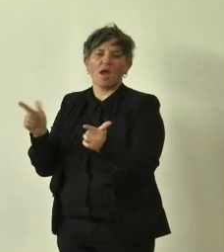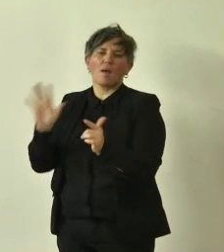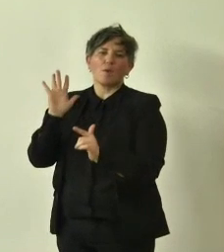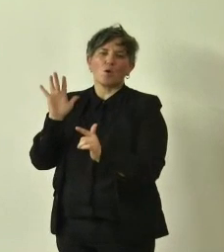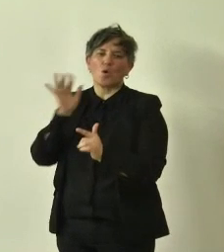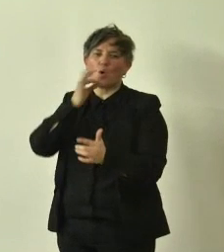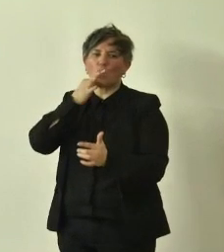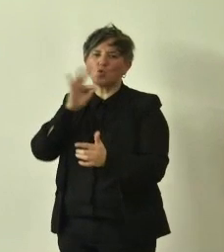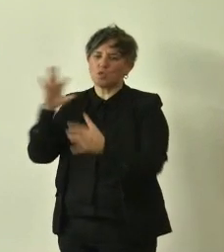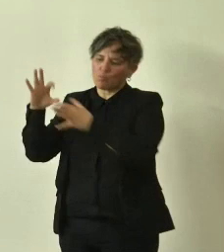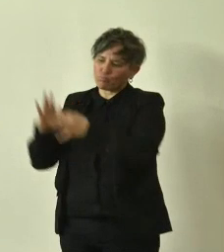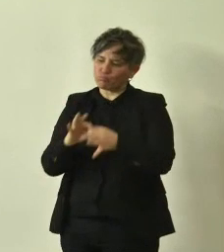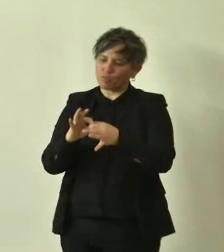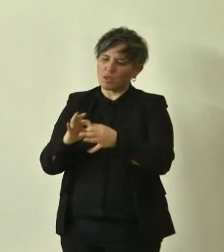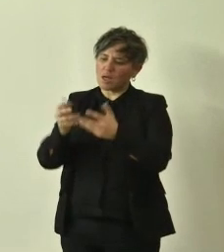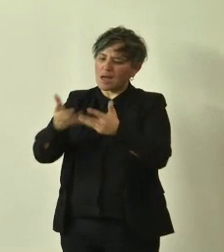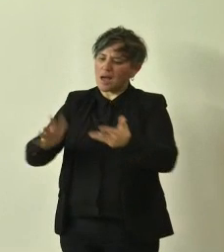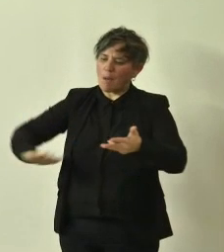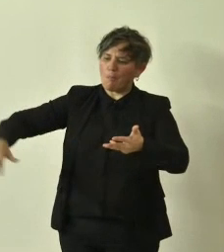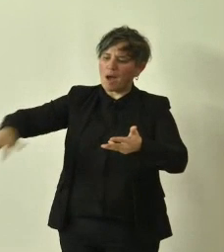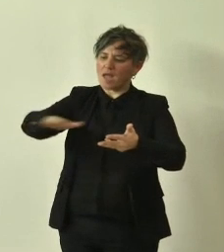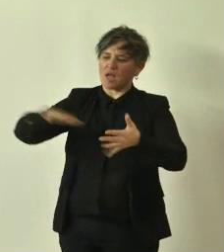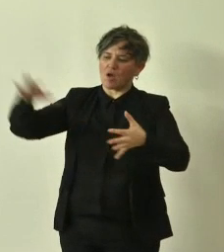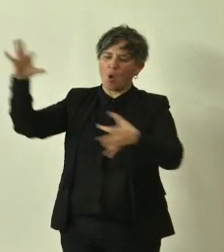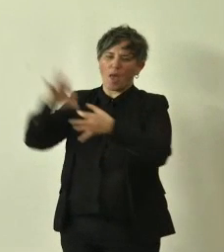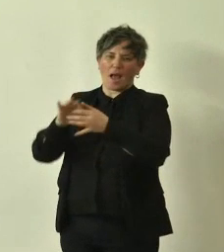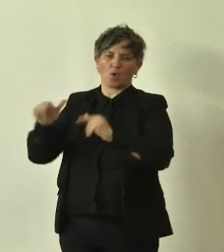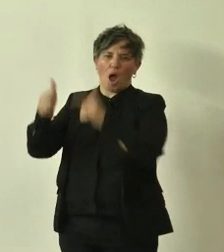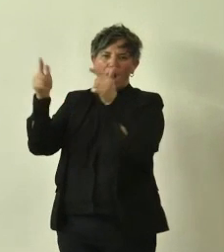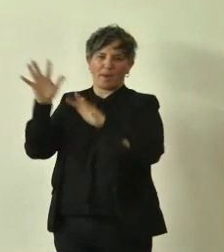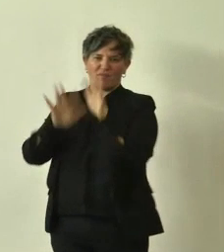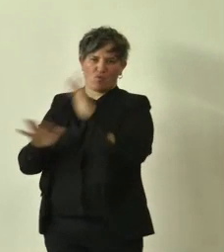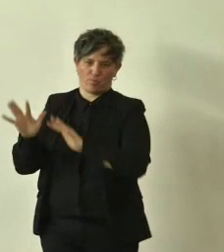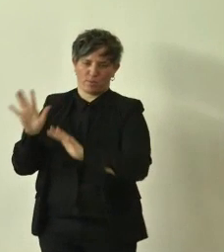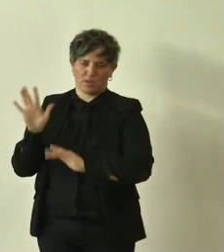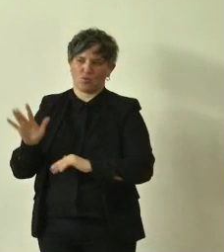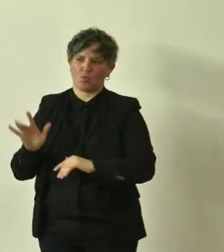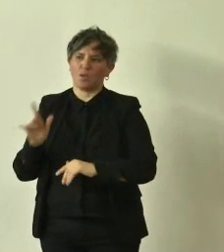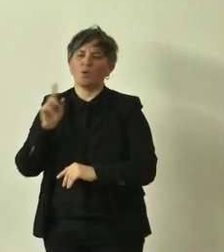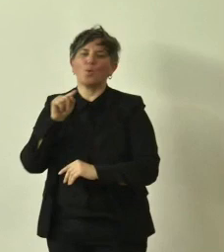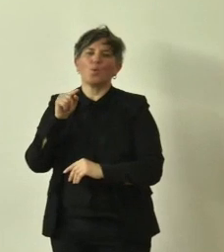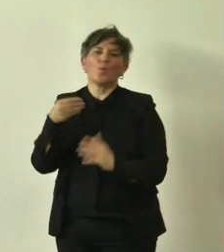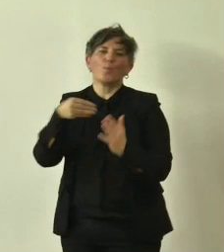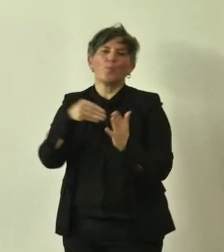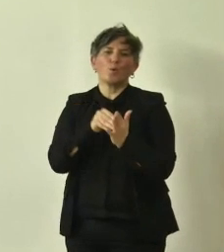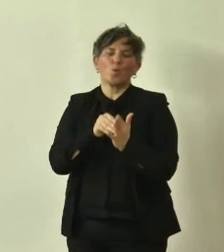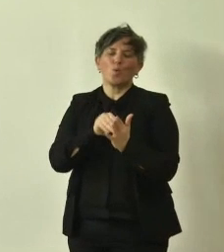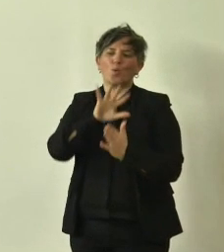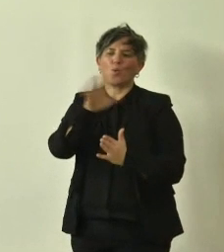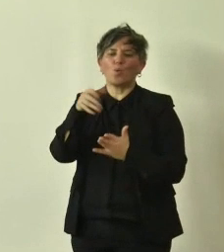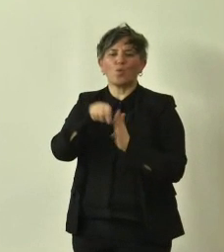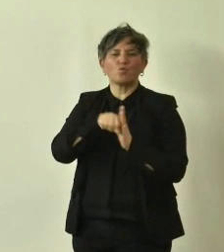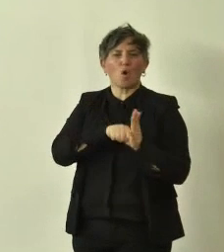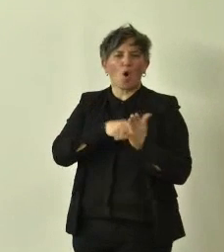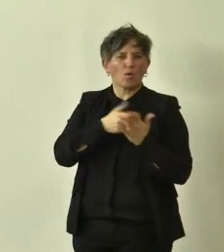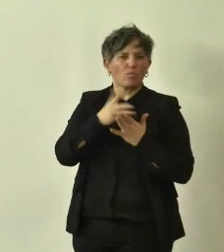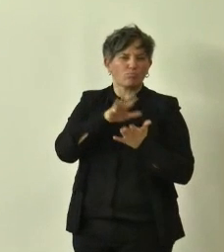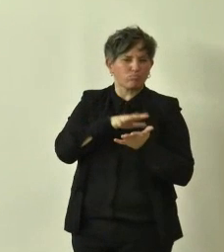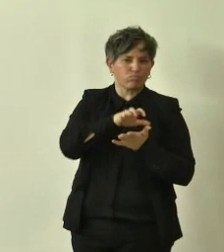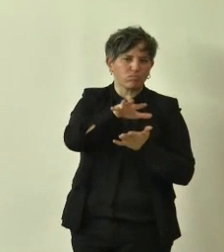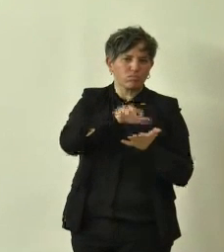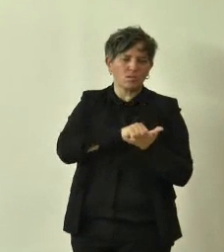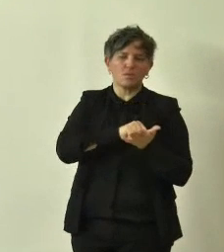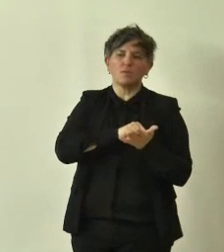quel paesaggio e abbiamo recuperato storie collegate alle